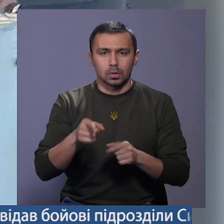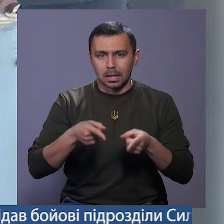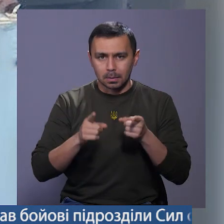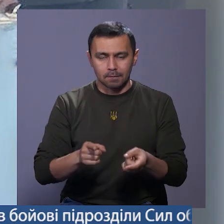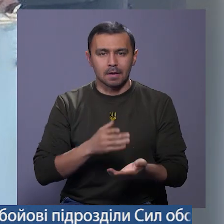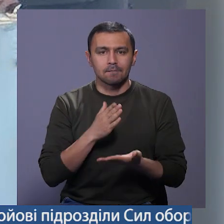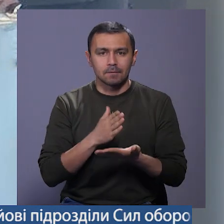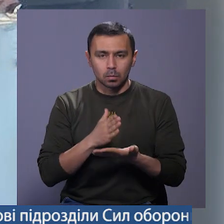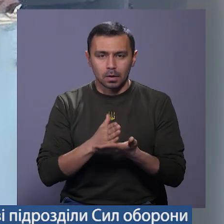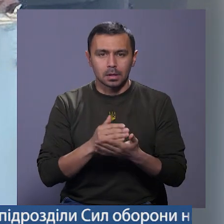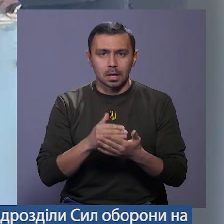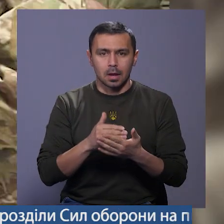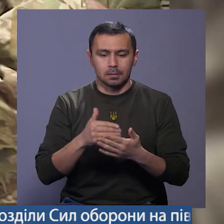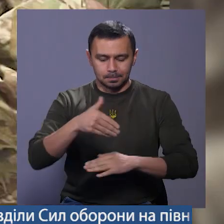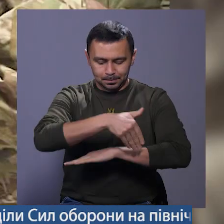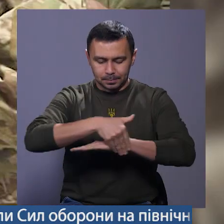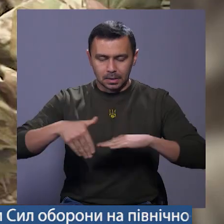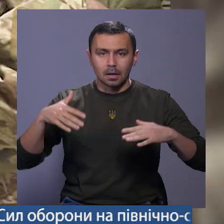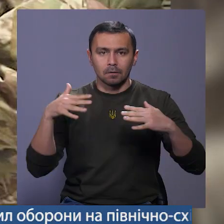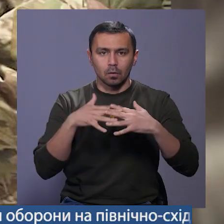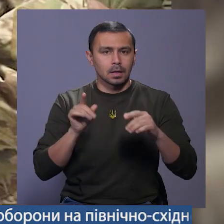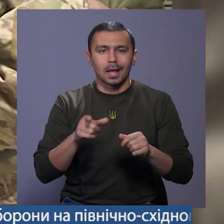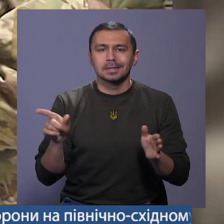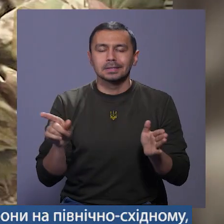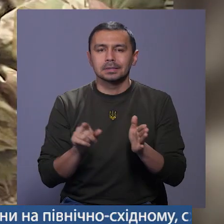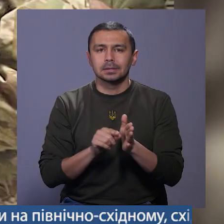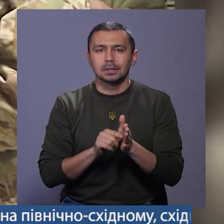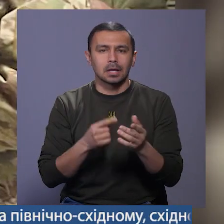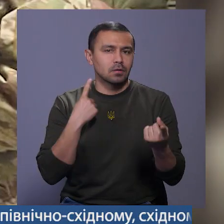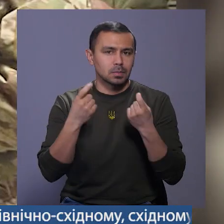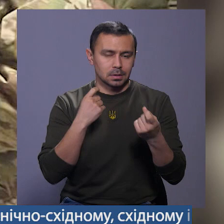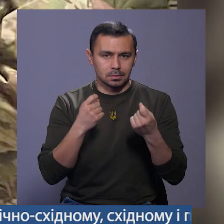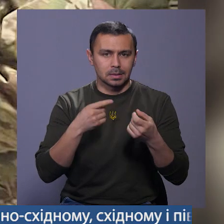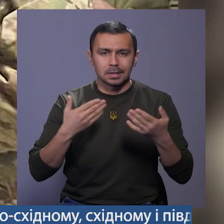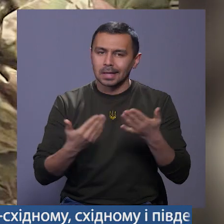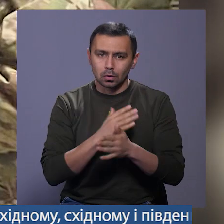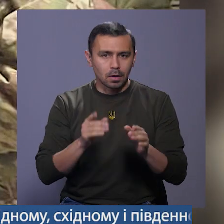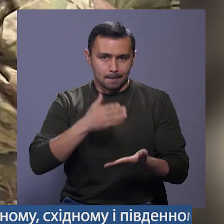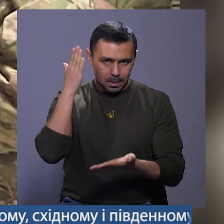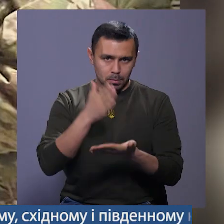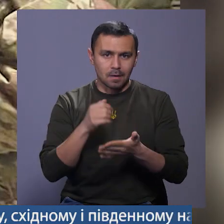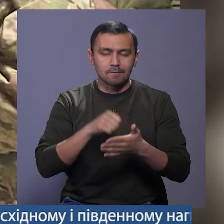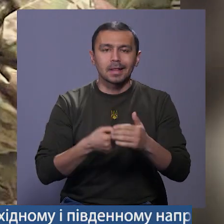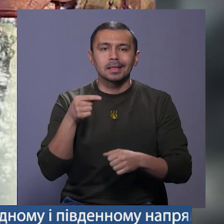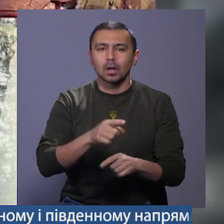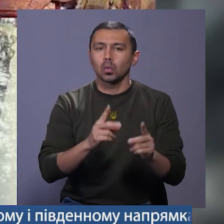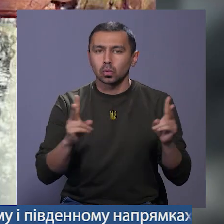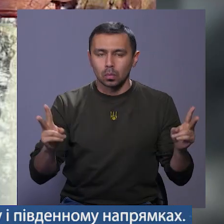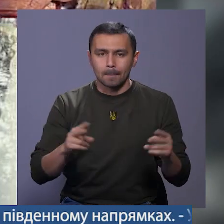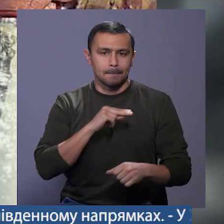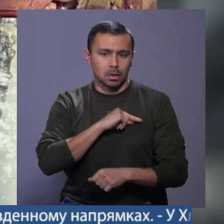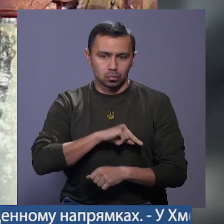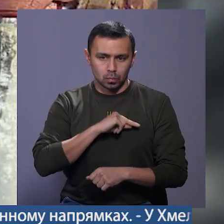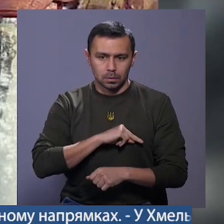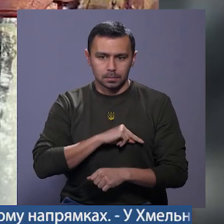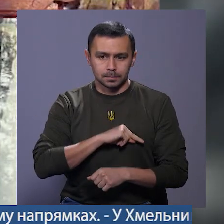відбувається на лінії фронту, не з інформаційних джерел, а безпосередньо від тих, хто працює.